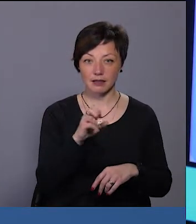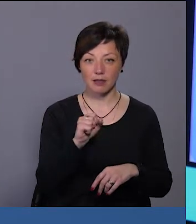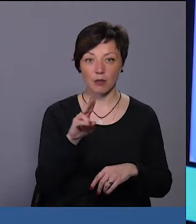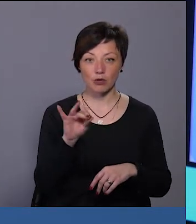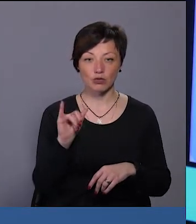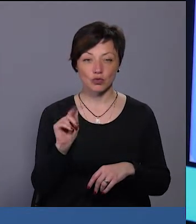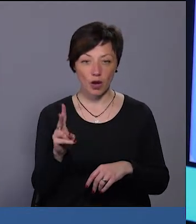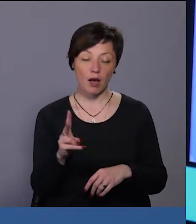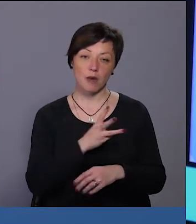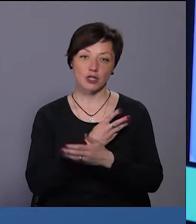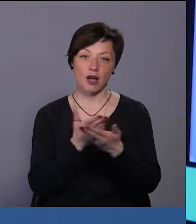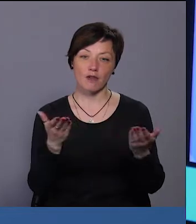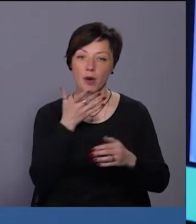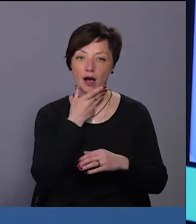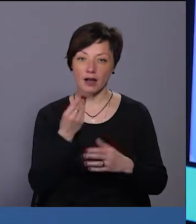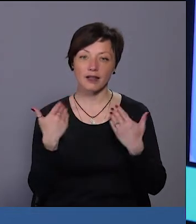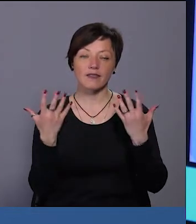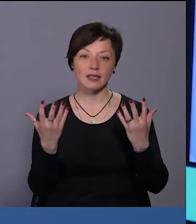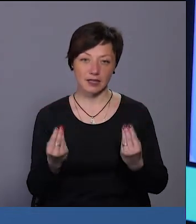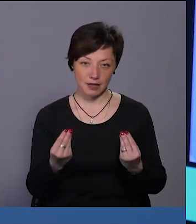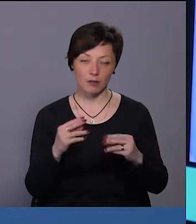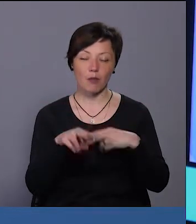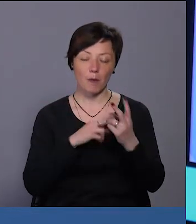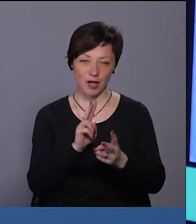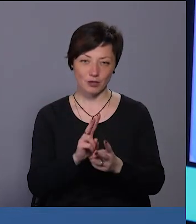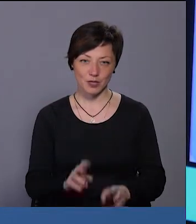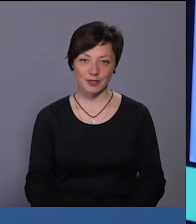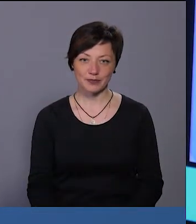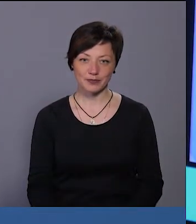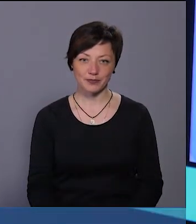Напорщук, а я бажаю вам гарних вихідних і побачимось!